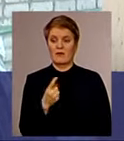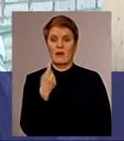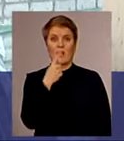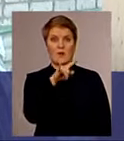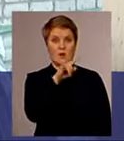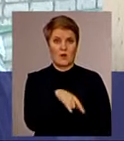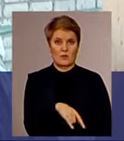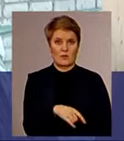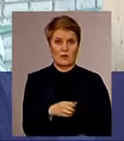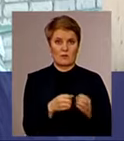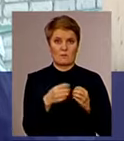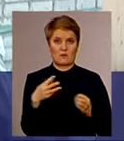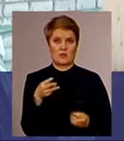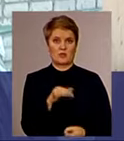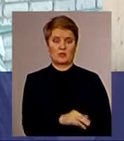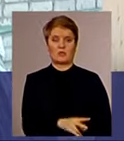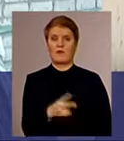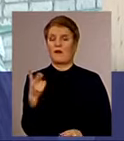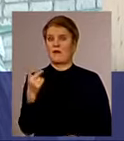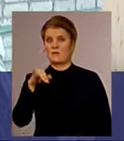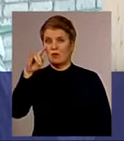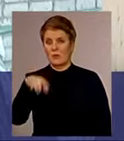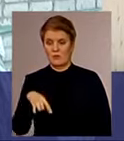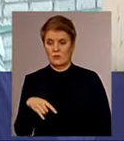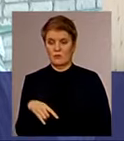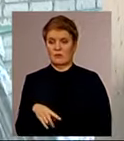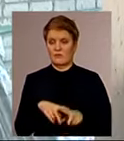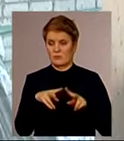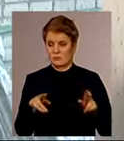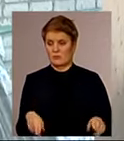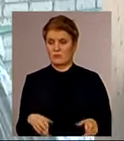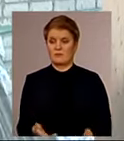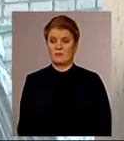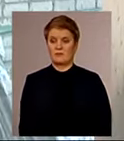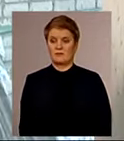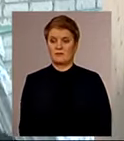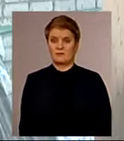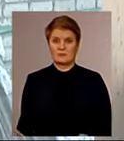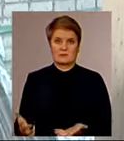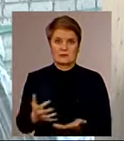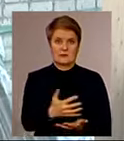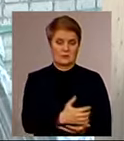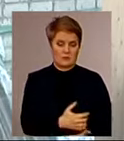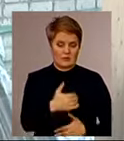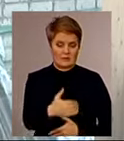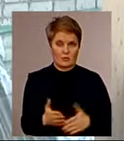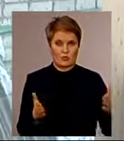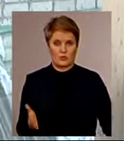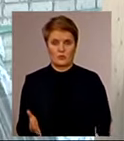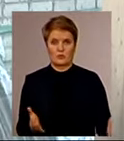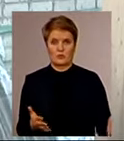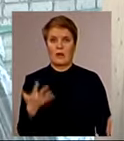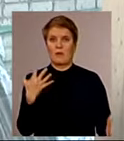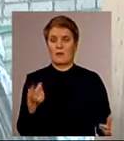одному вікні штук 15, во второму, десь також. Зібрали в коробочку і